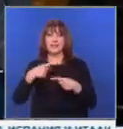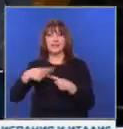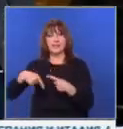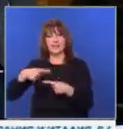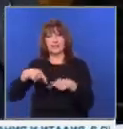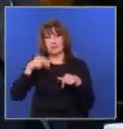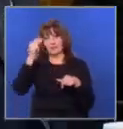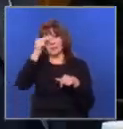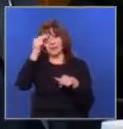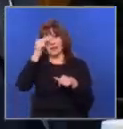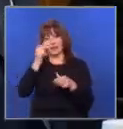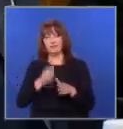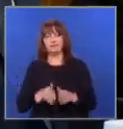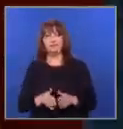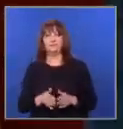в България.